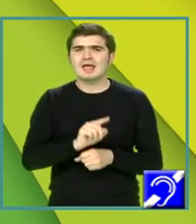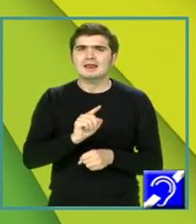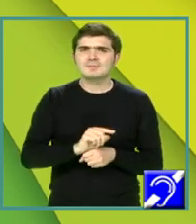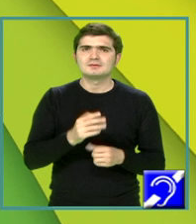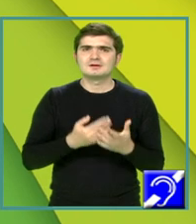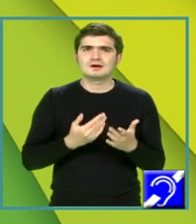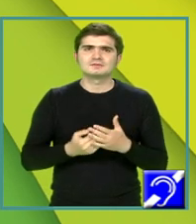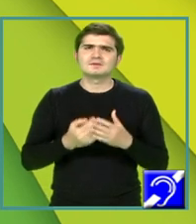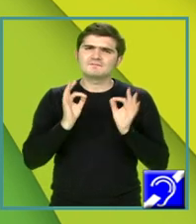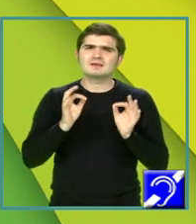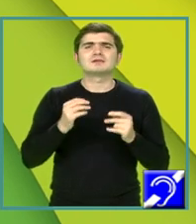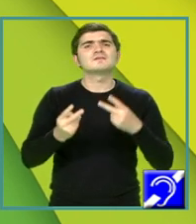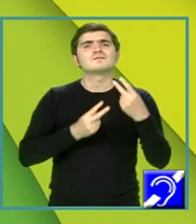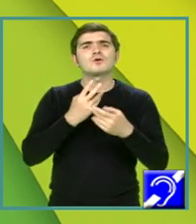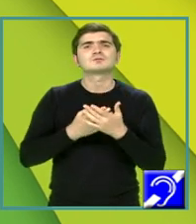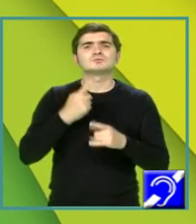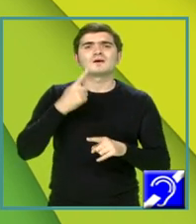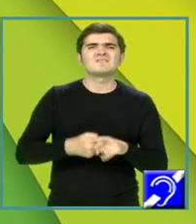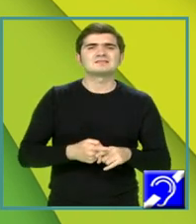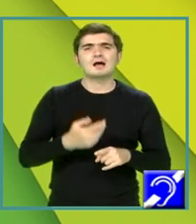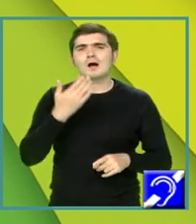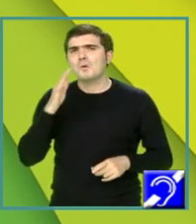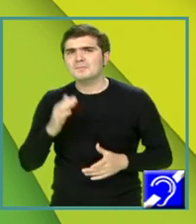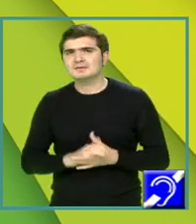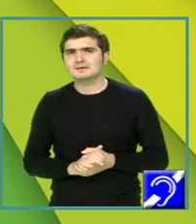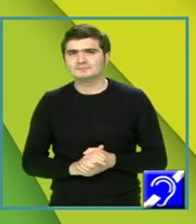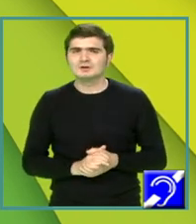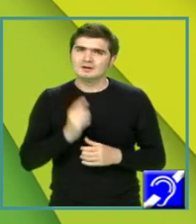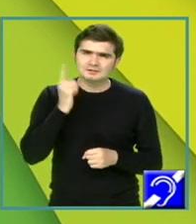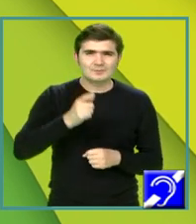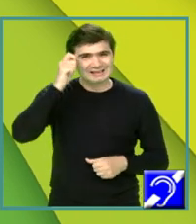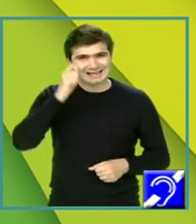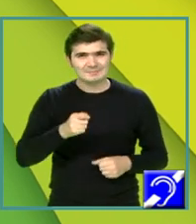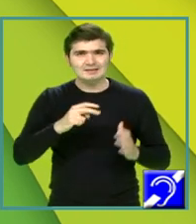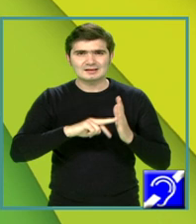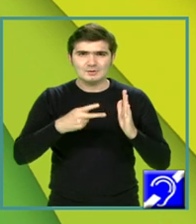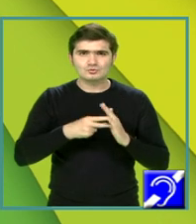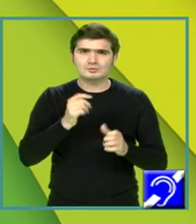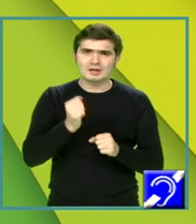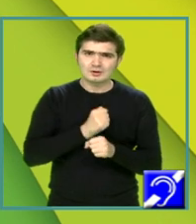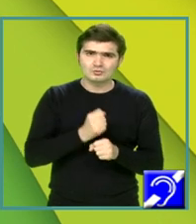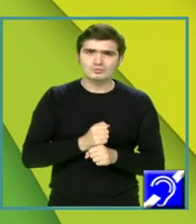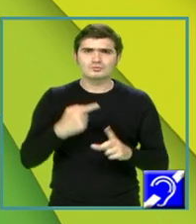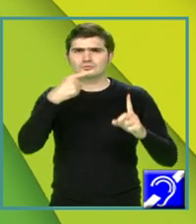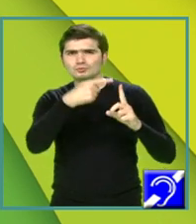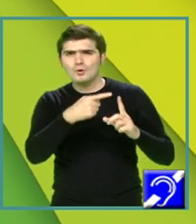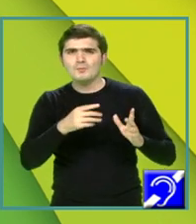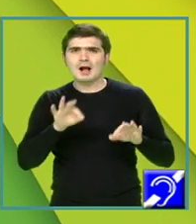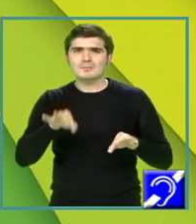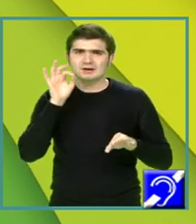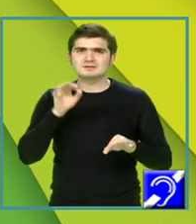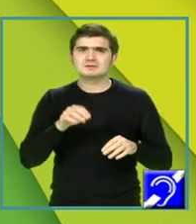care vă vor fi de folos în a fixa opinia. A respecta metodă de lucru, scop propus. Conectorul l-am